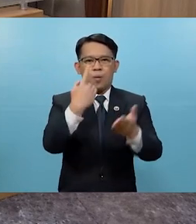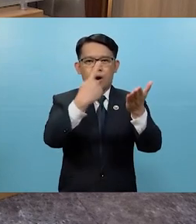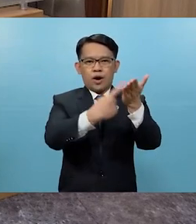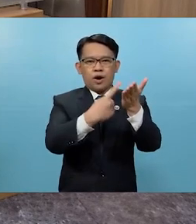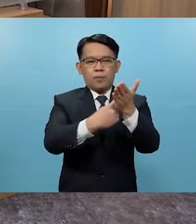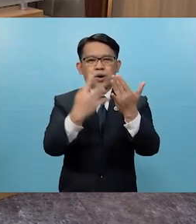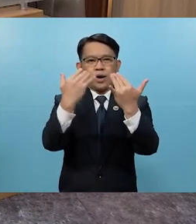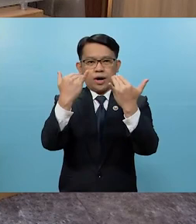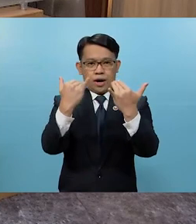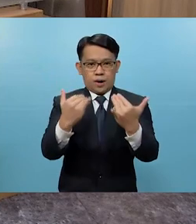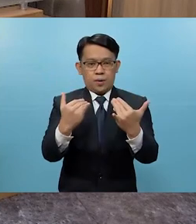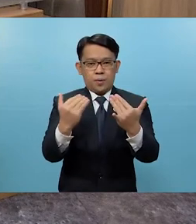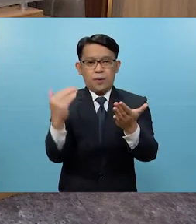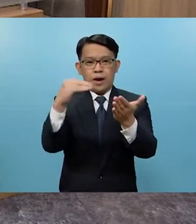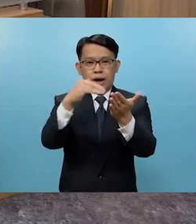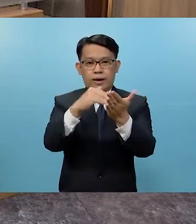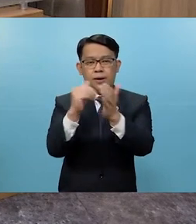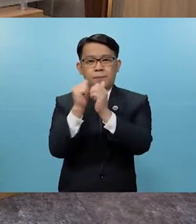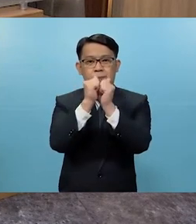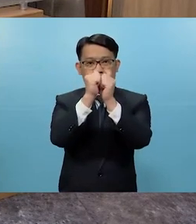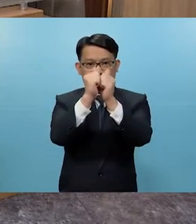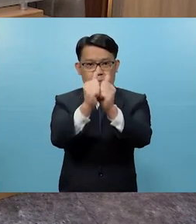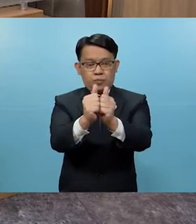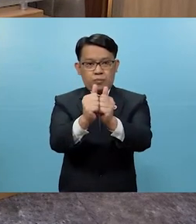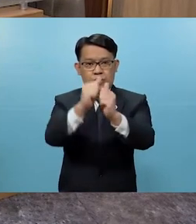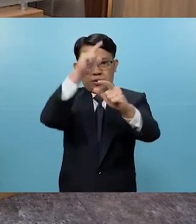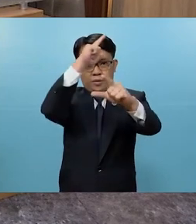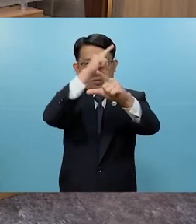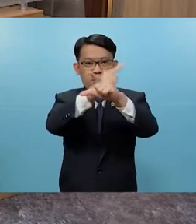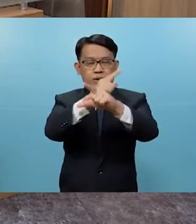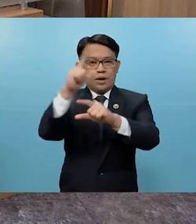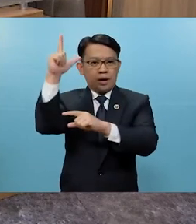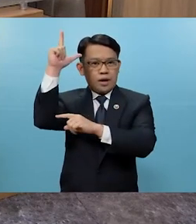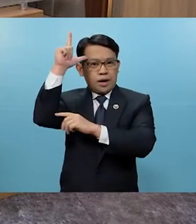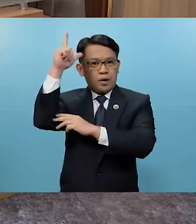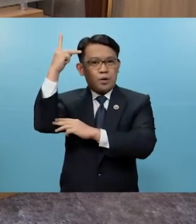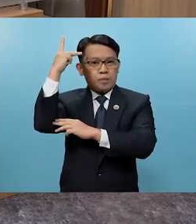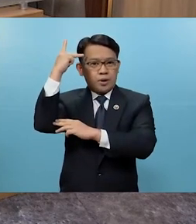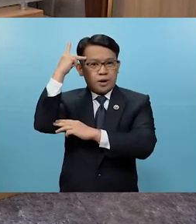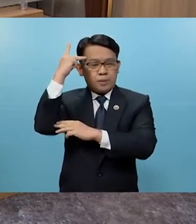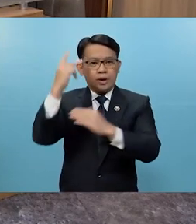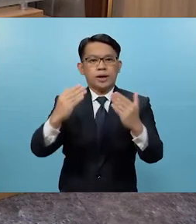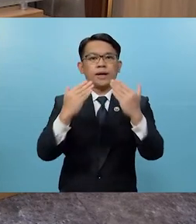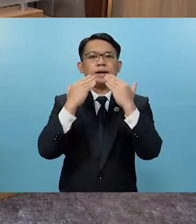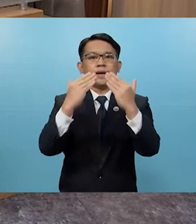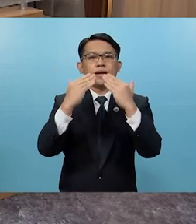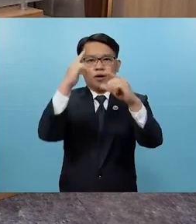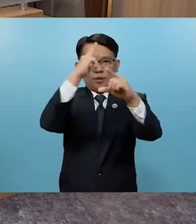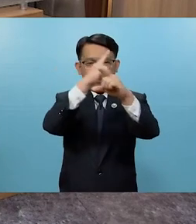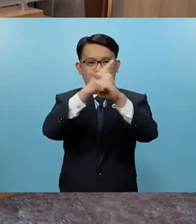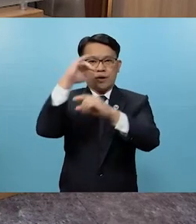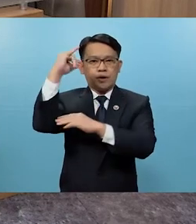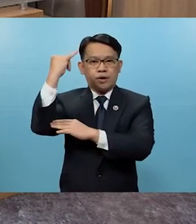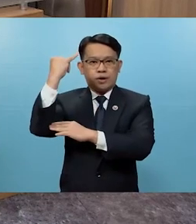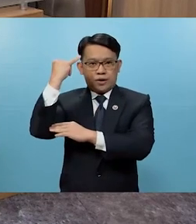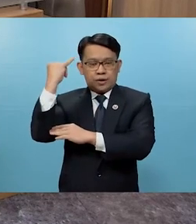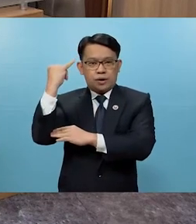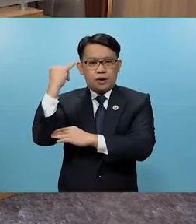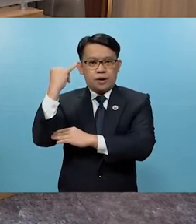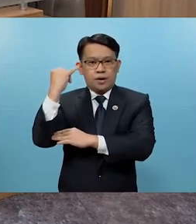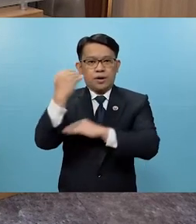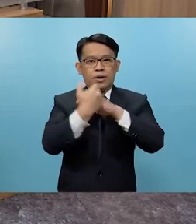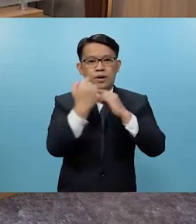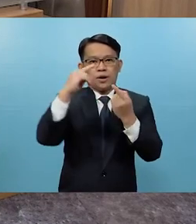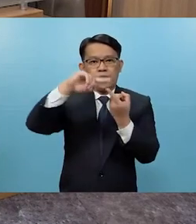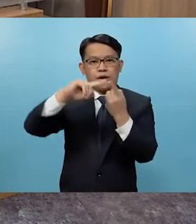pagtalakay ngayon ay muli po nating makakasama ang kapatid na Leo Pidlawan. Maraming salamat kapatid na Jelo. Mga